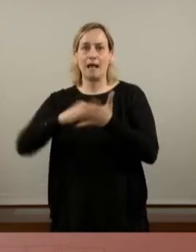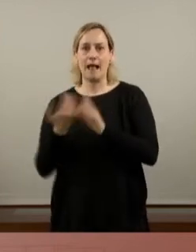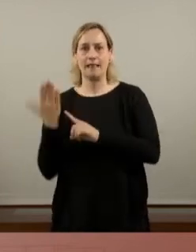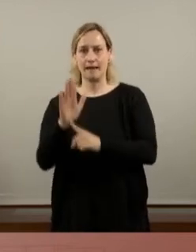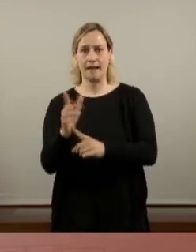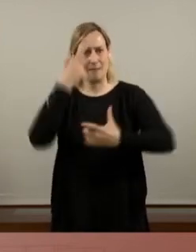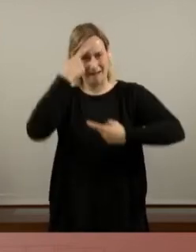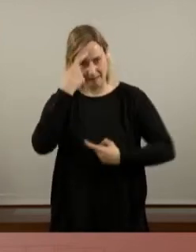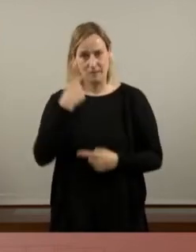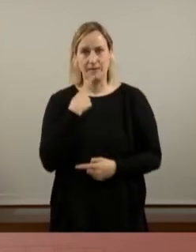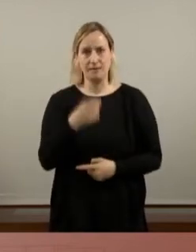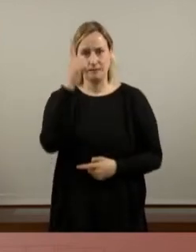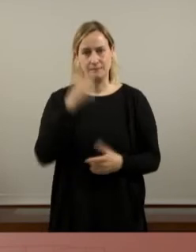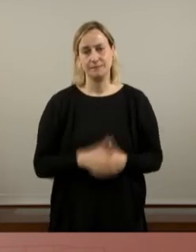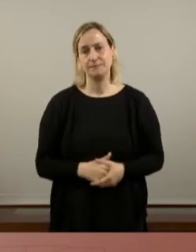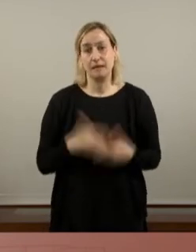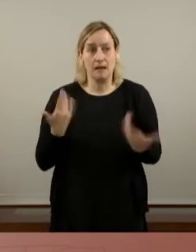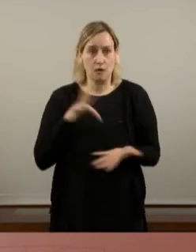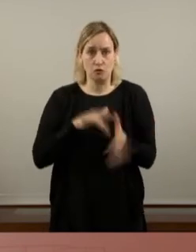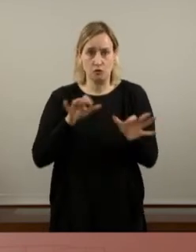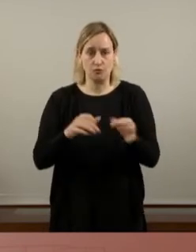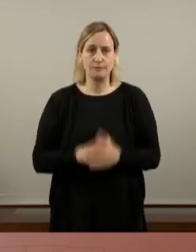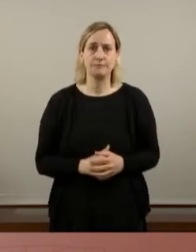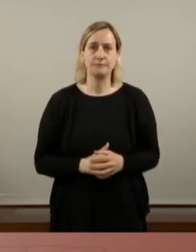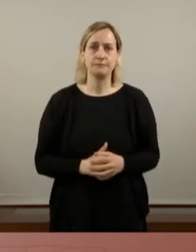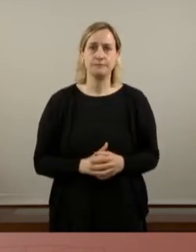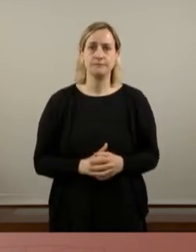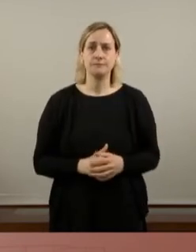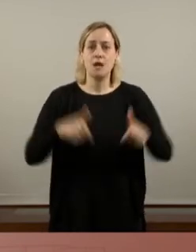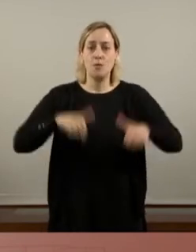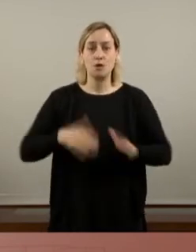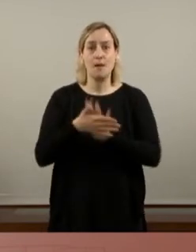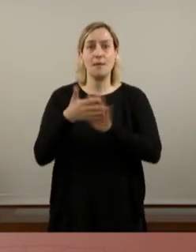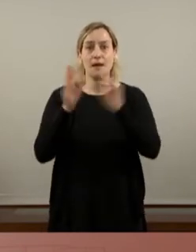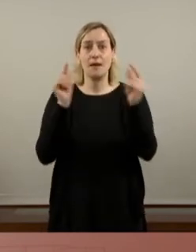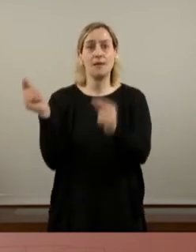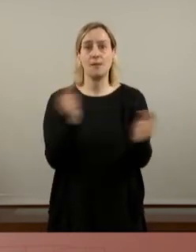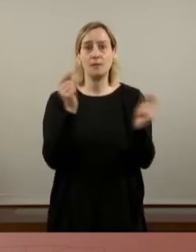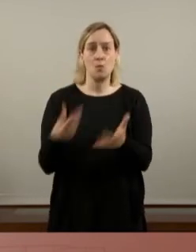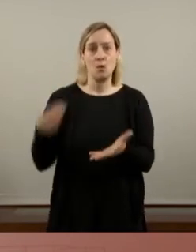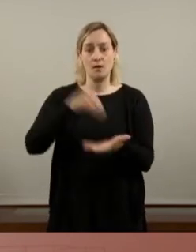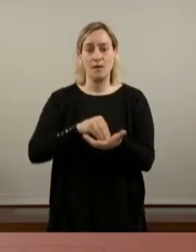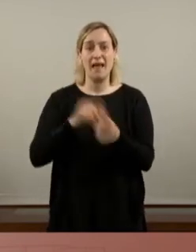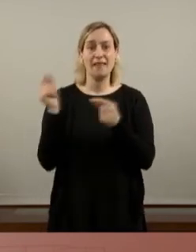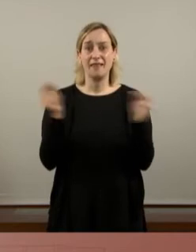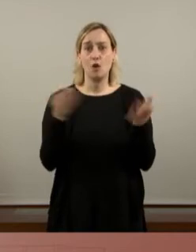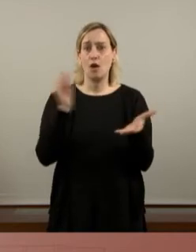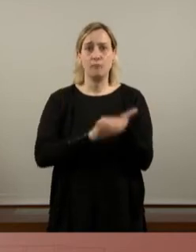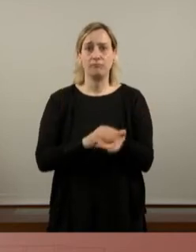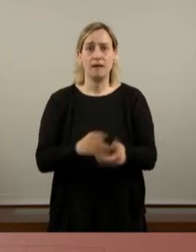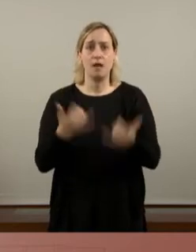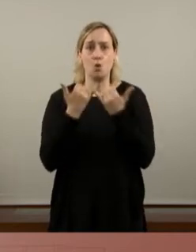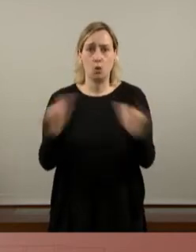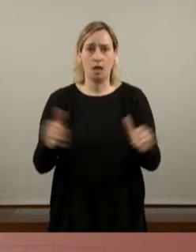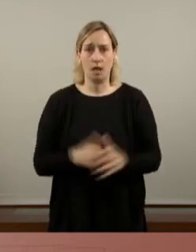creïble. I en això estem. Ho aquí rau el debat d'avui. de nou un debat fallit i no